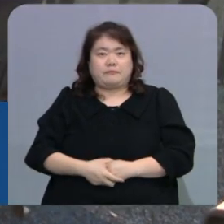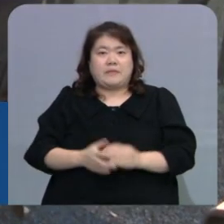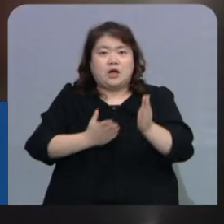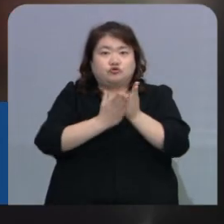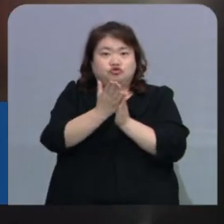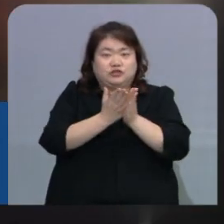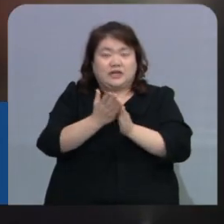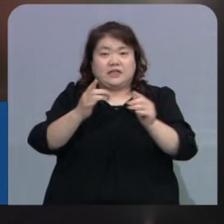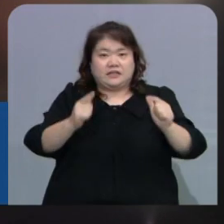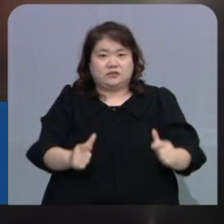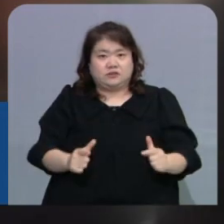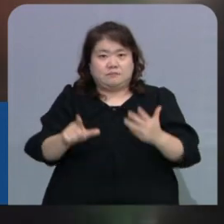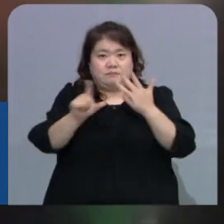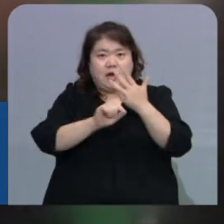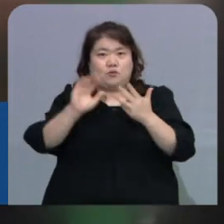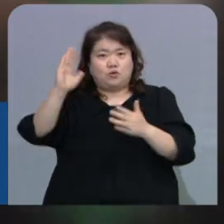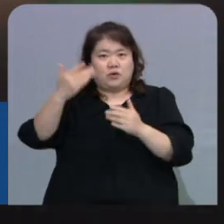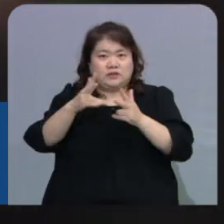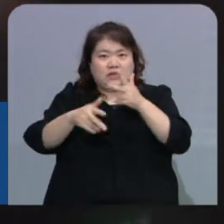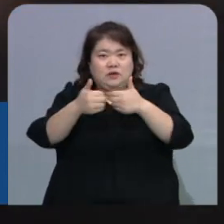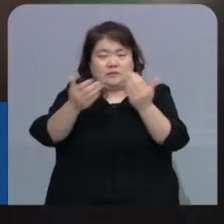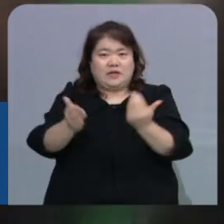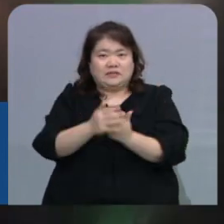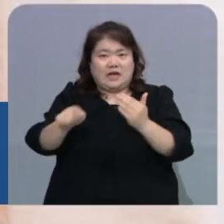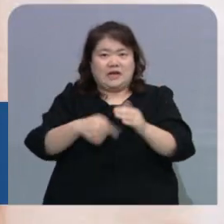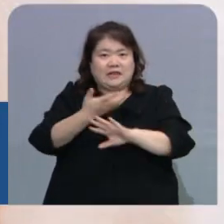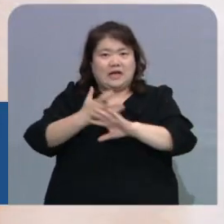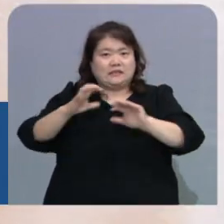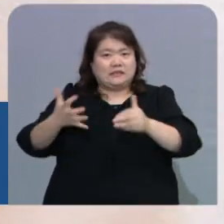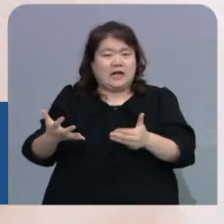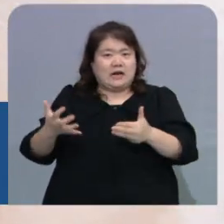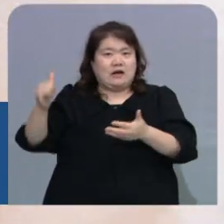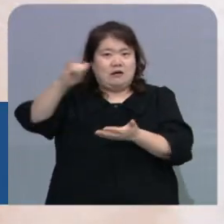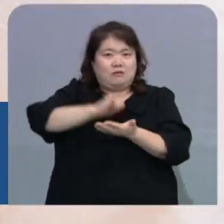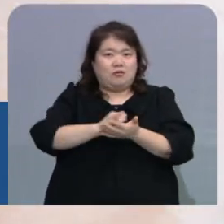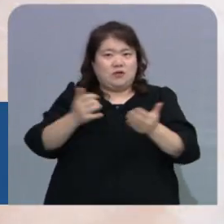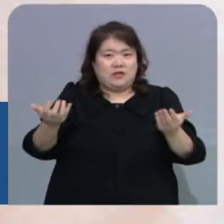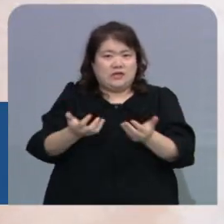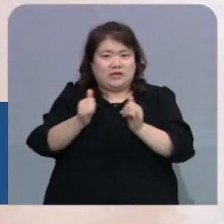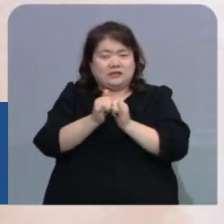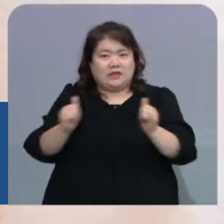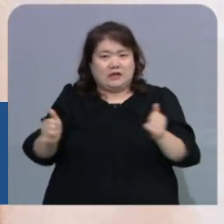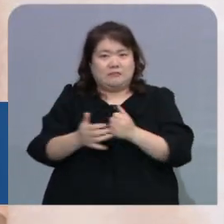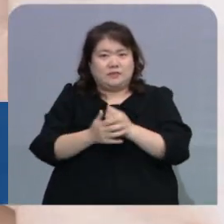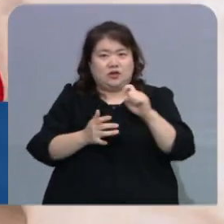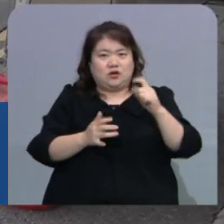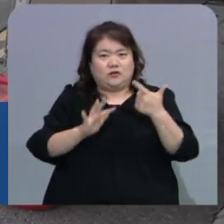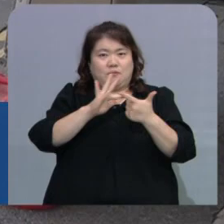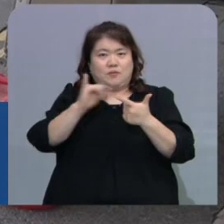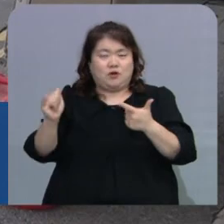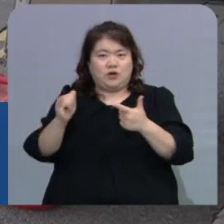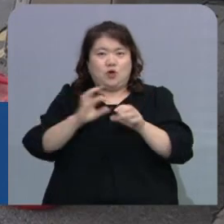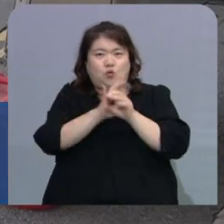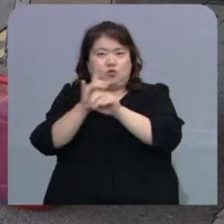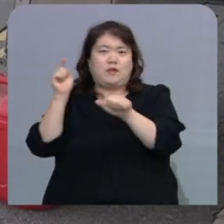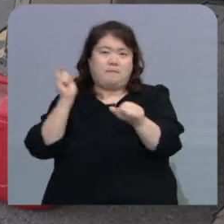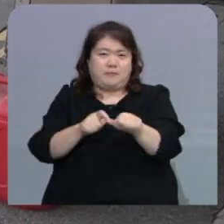군산에서는 이달 들어 산단 지역 내 외국인 노동자 16명이 코로나19 양성 판정을 받았습니다.